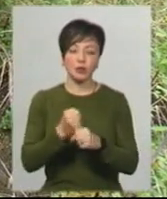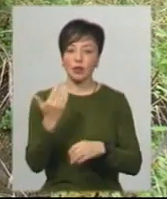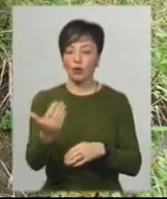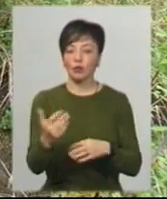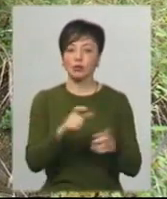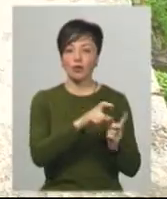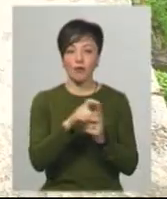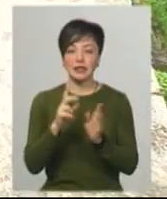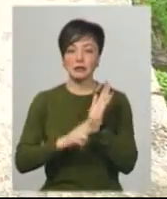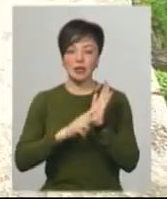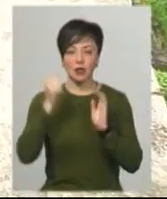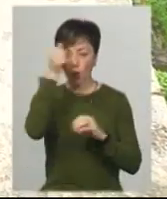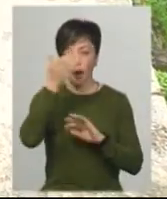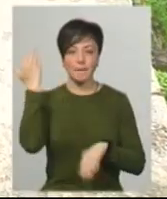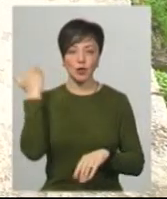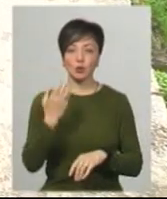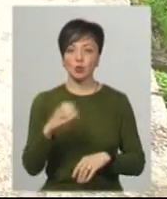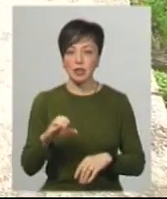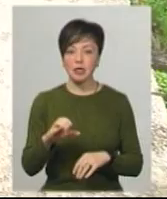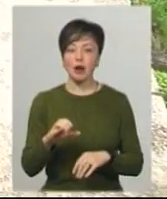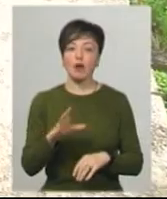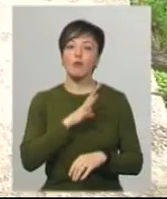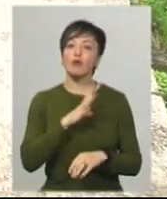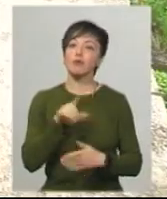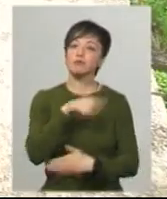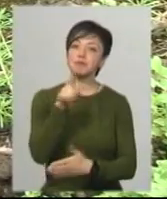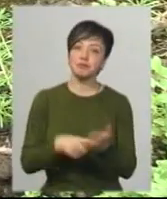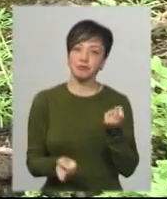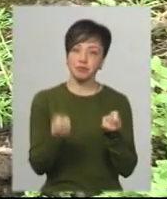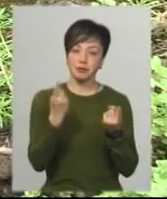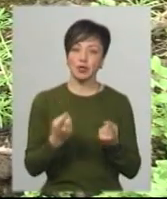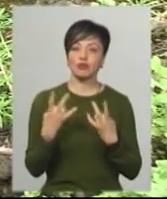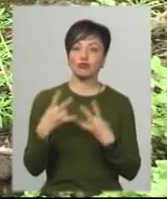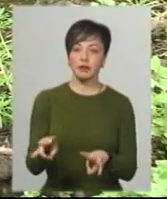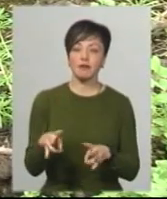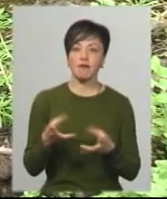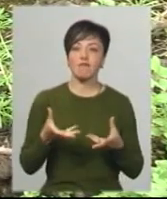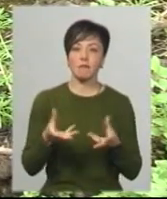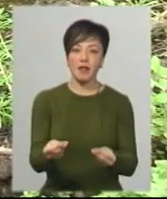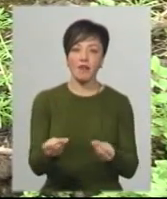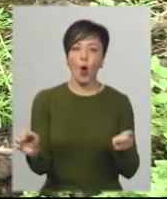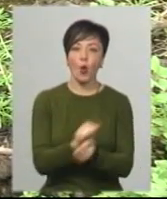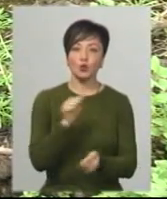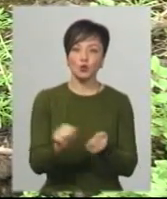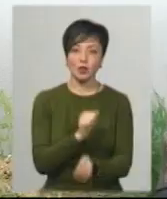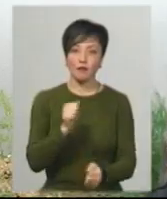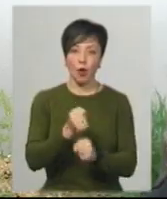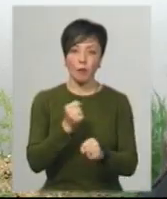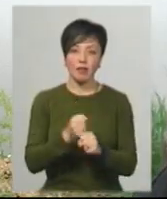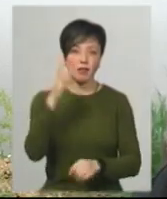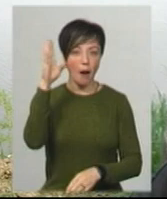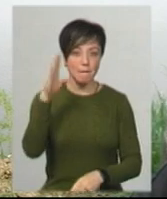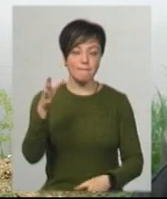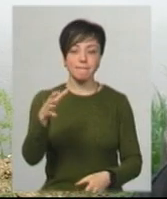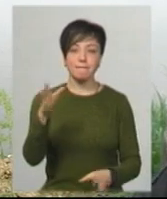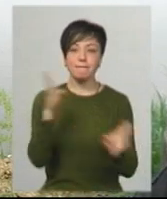його словами, ще у 70-х роках минулого століття піднімалося питання про шкідливий вплив мельоративних робіт на навколишнє середовище. Нам